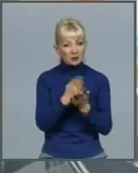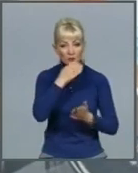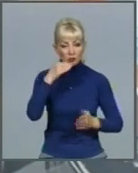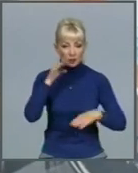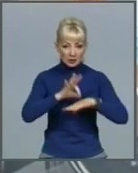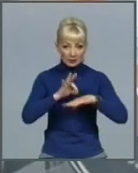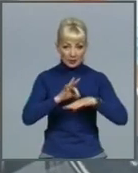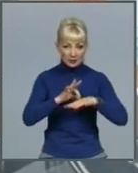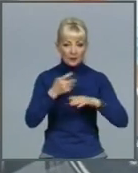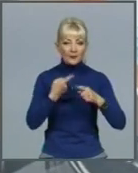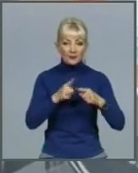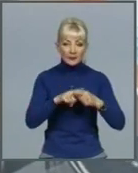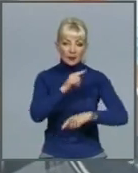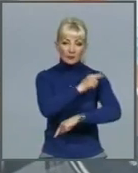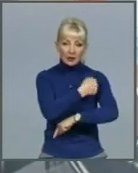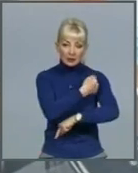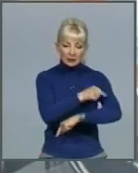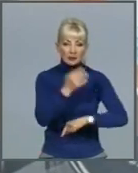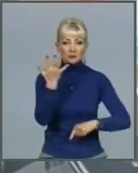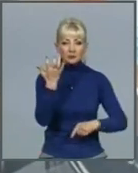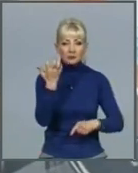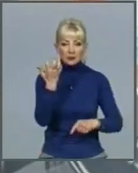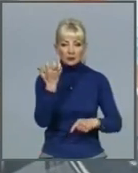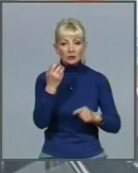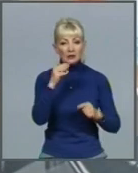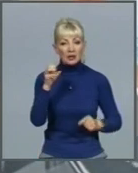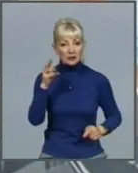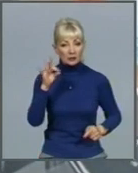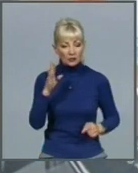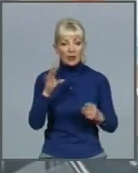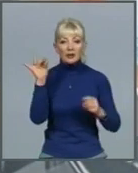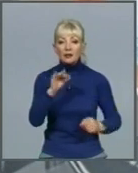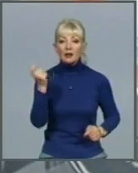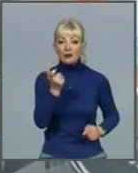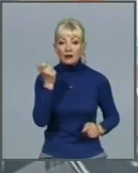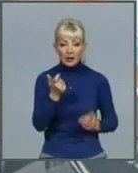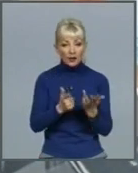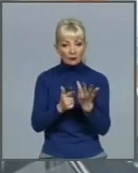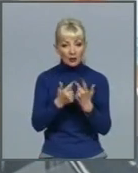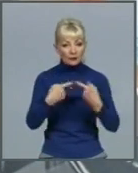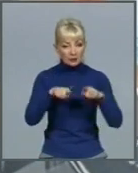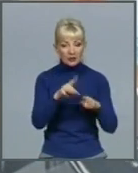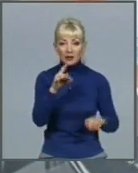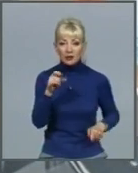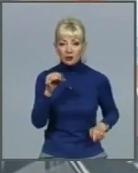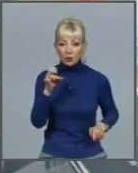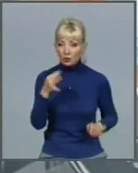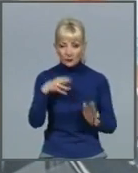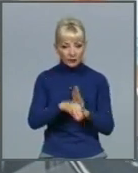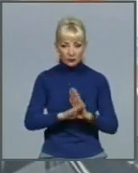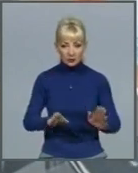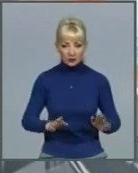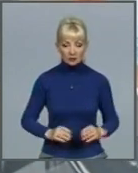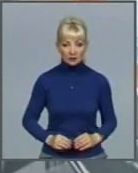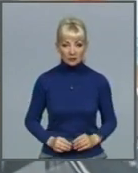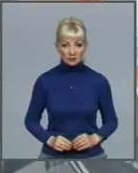лікарні та малий відсоток проведених тестів. Та Харків до переліку таких регіонів не відноситься. Яна Щетиніна та Олег